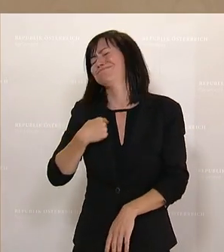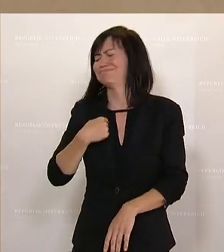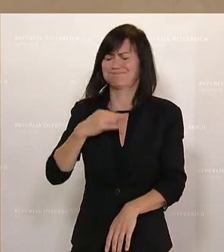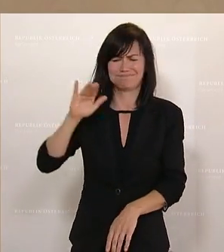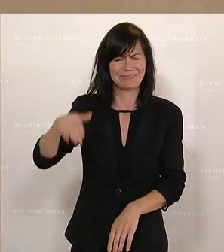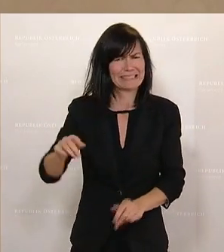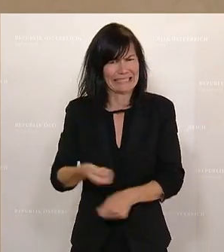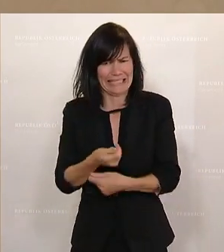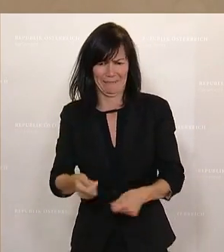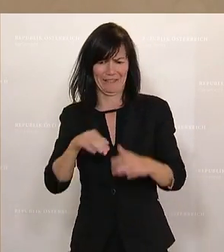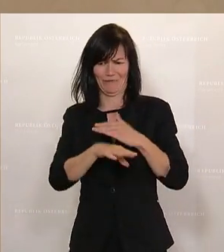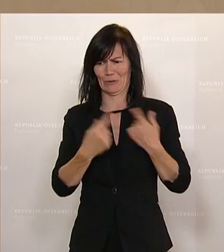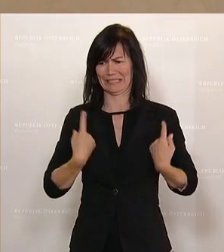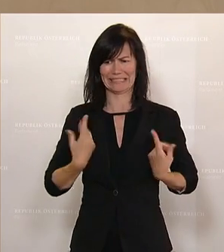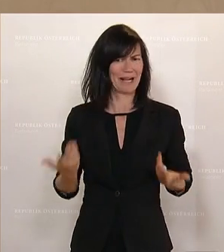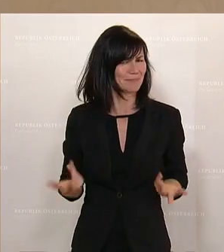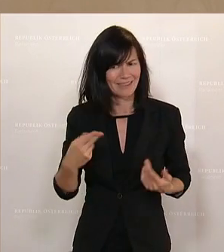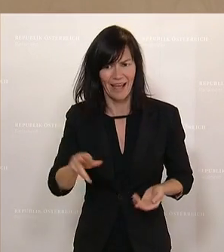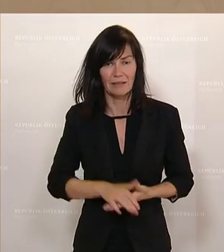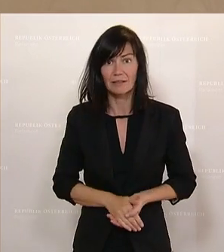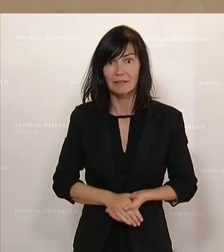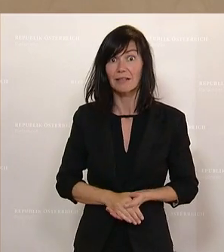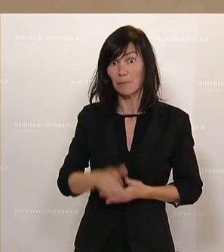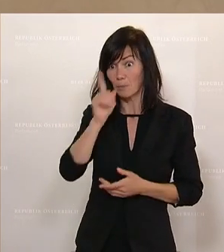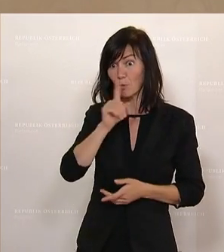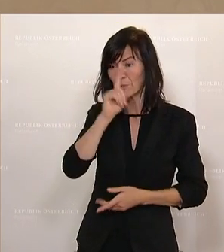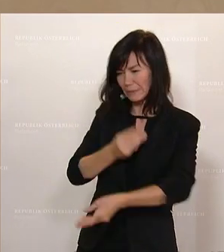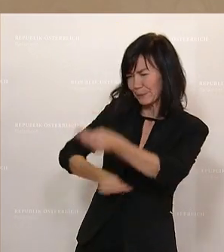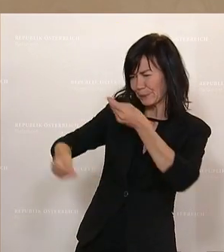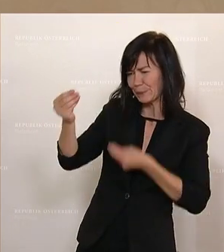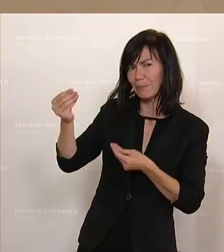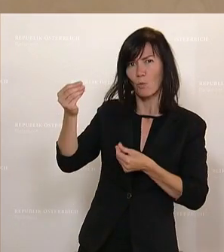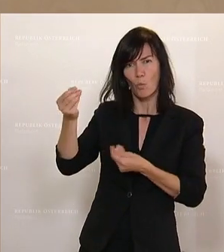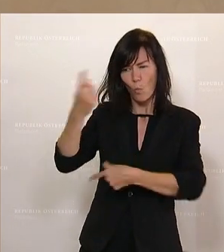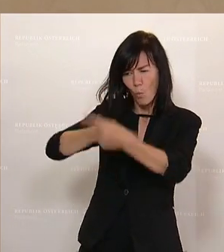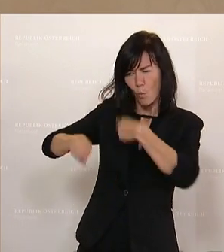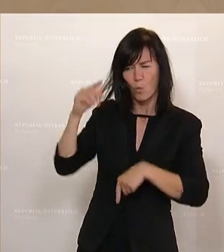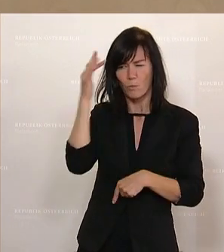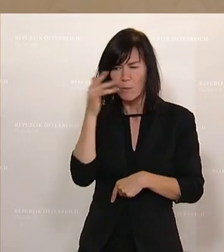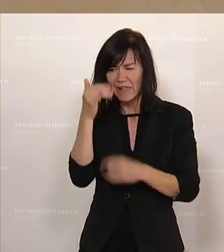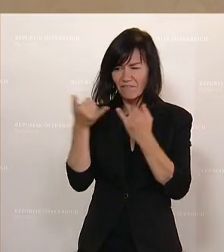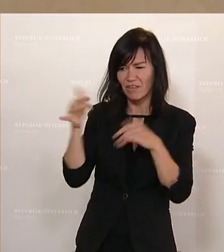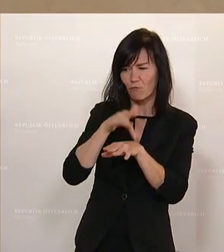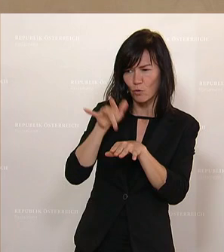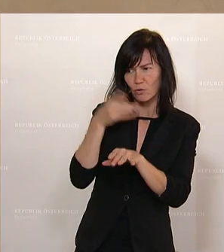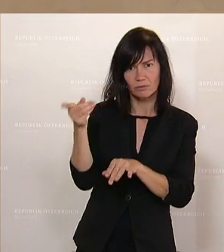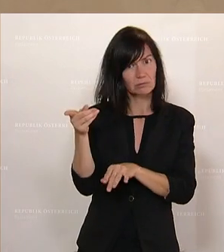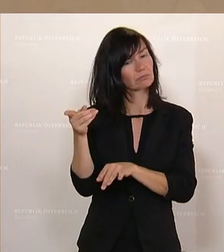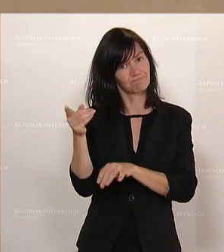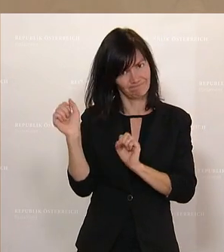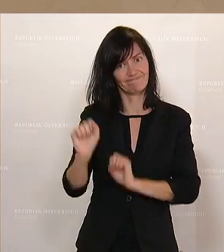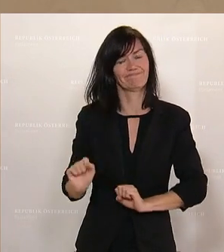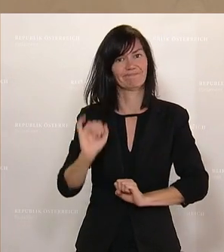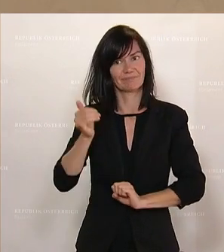Wenn Sie versuchen, sich in diese Menschen hineinzuversetzen, dann werden Sie sehr rasch zum Schluss kommen, dass Sie sich